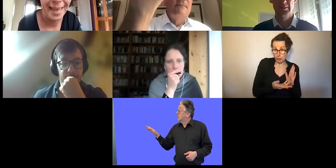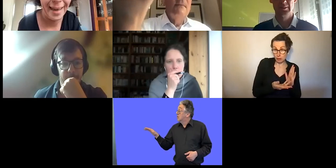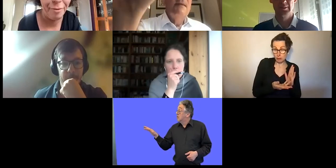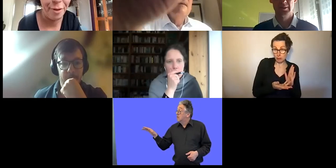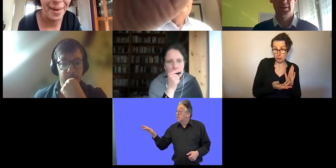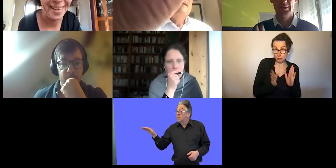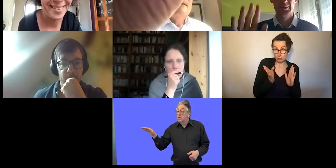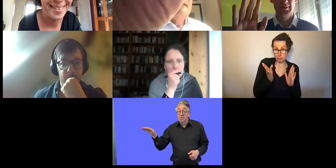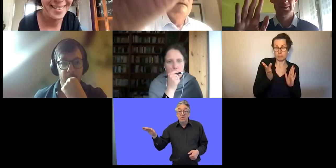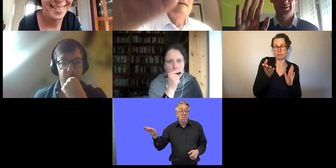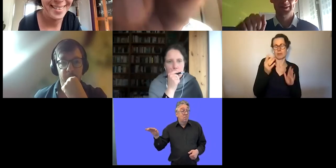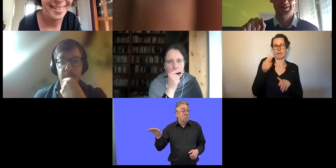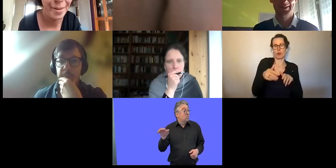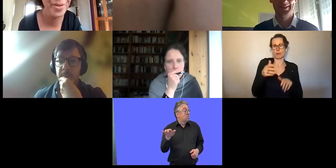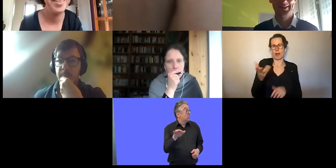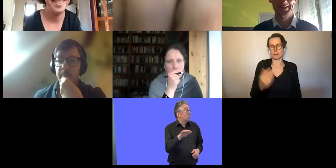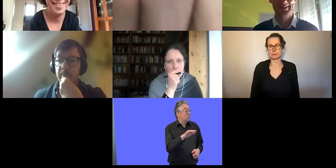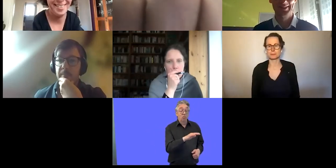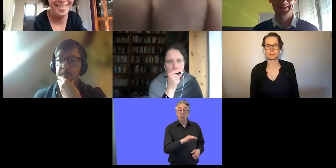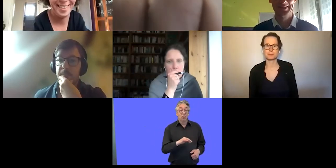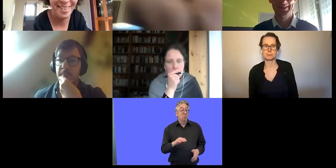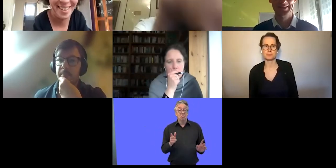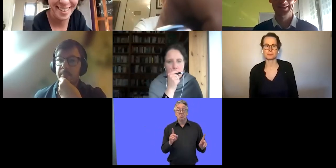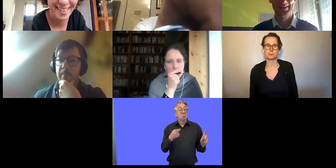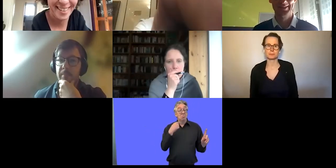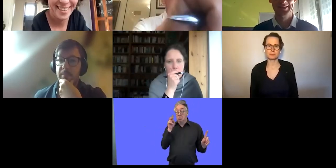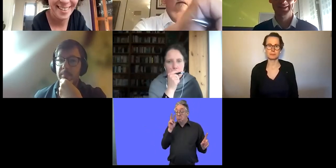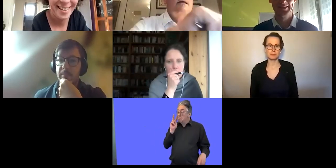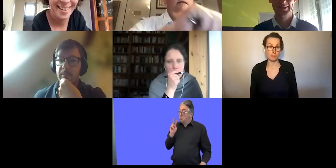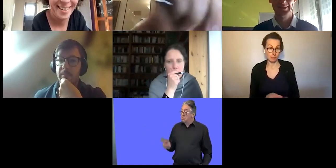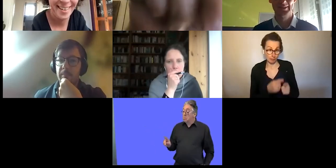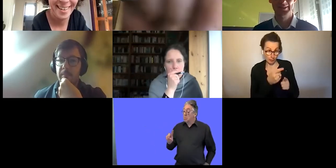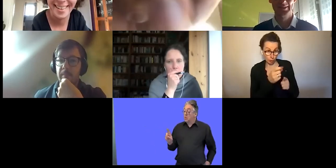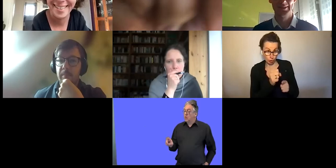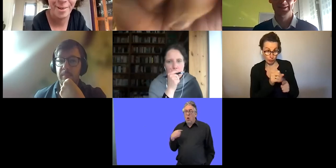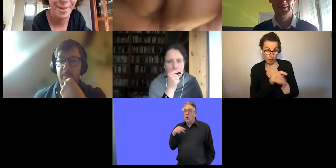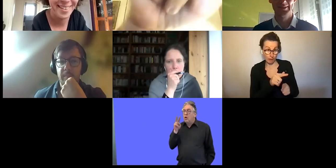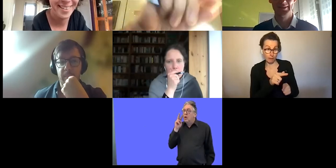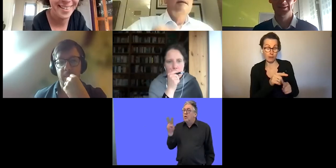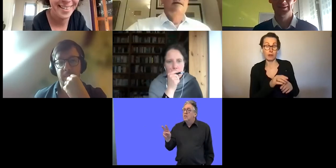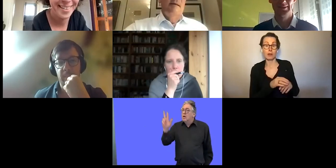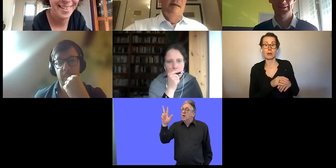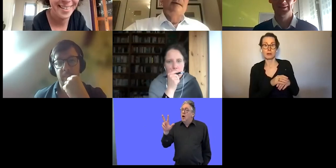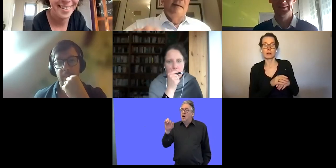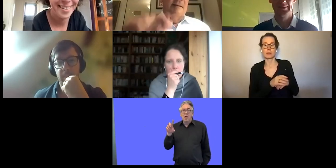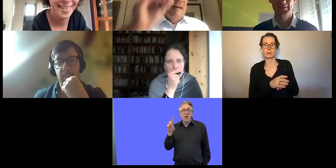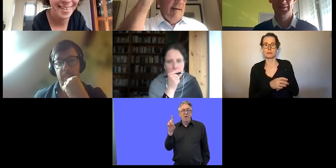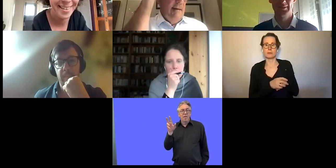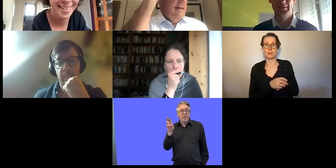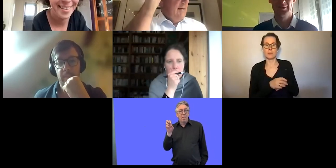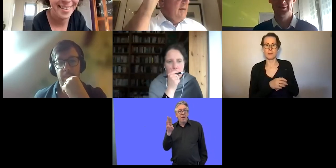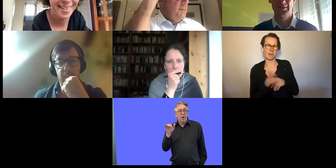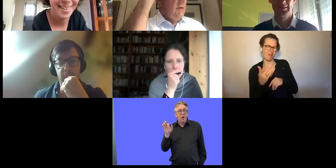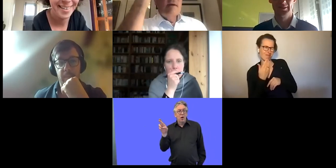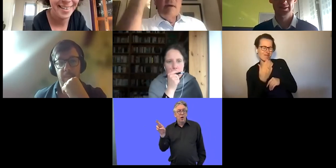Herr Wolfsmeier und Stefan. Gerne, natürlich. Ja, danke.